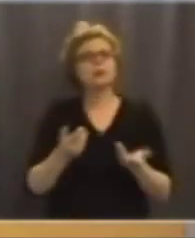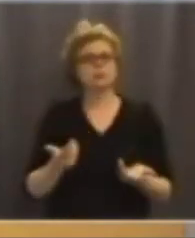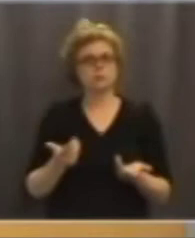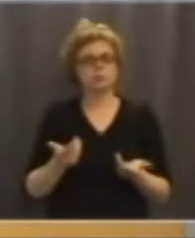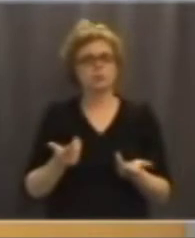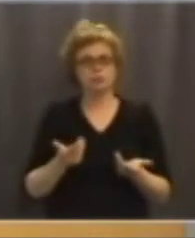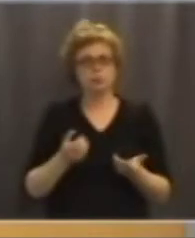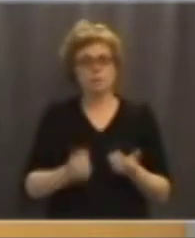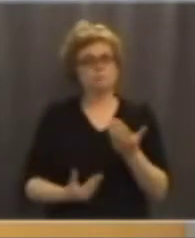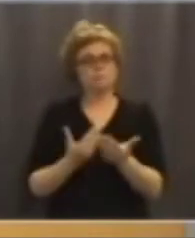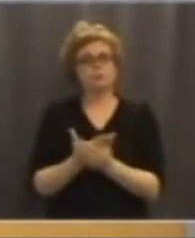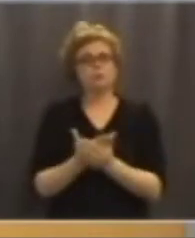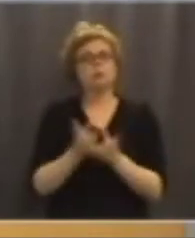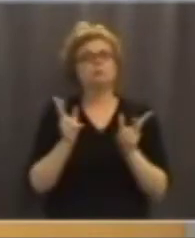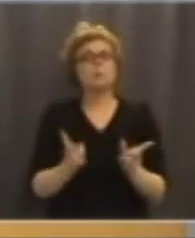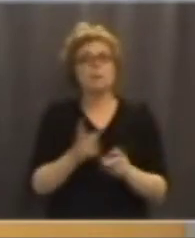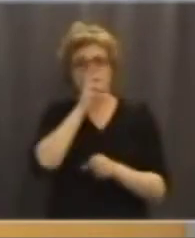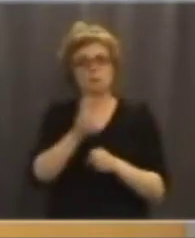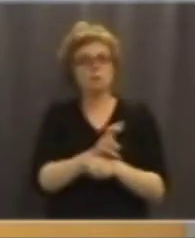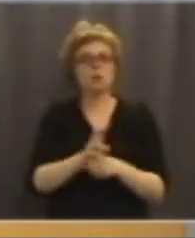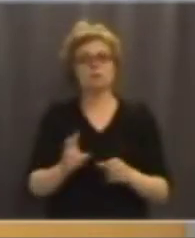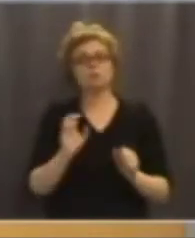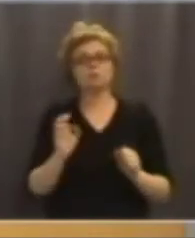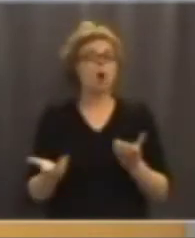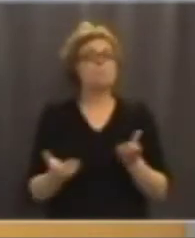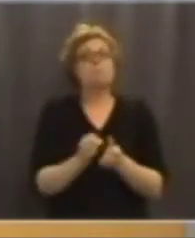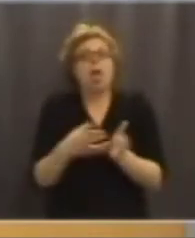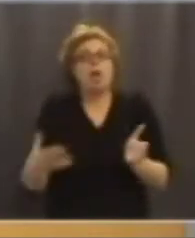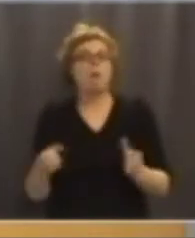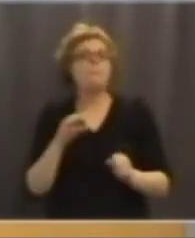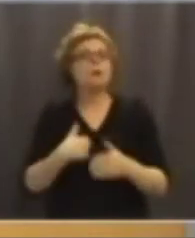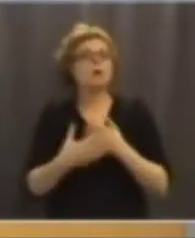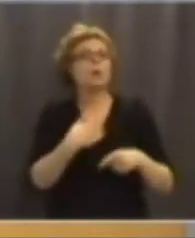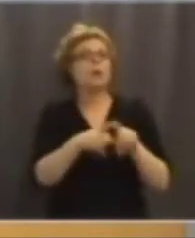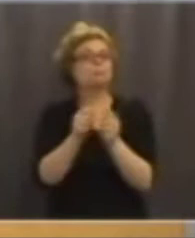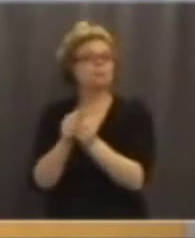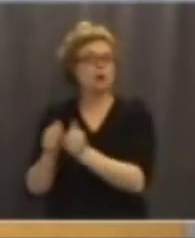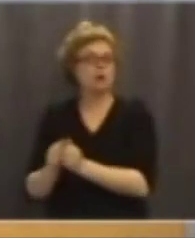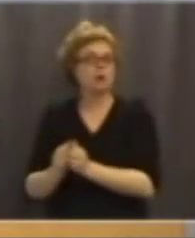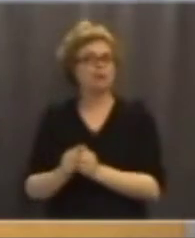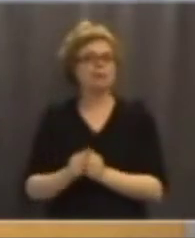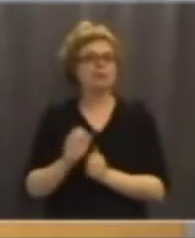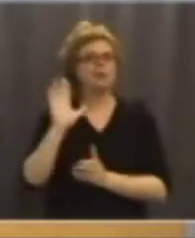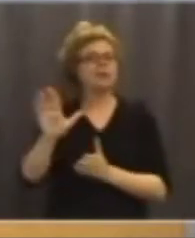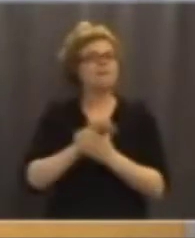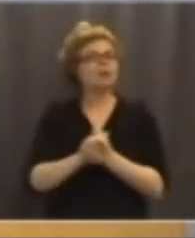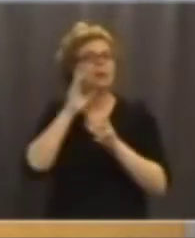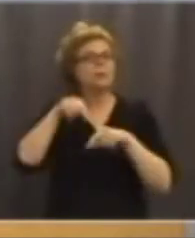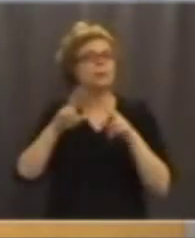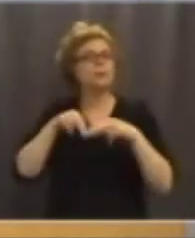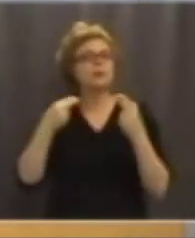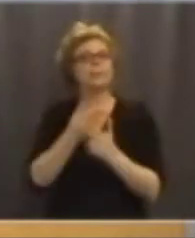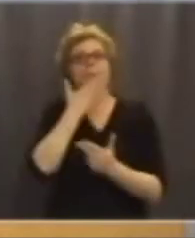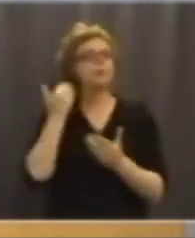lägger förslag som man ska se att så här blir det konsekvenser om man gör saker och ting. Inte dina vänner i kulturnämnden har